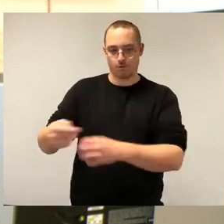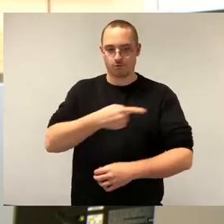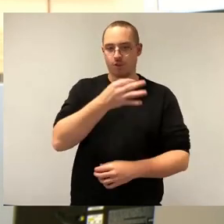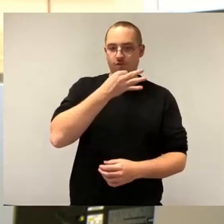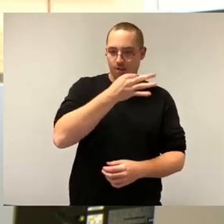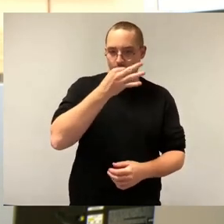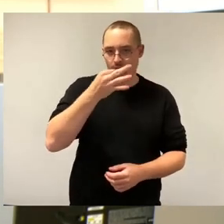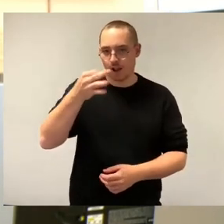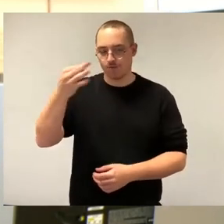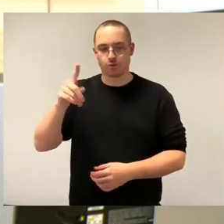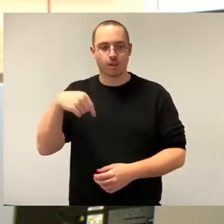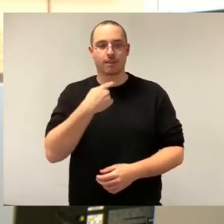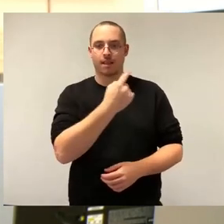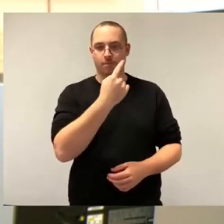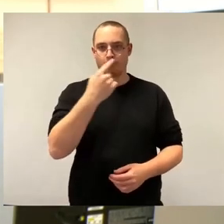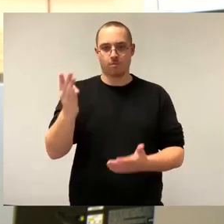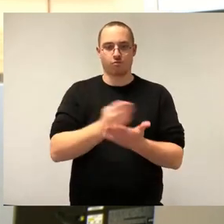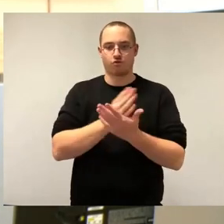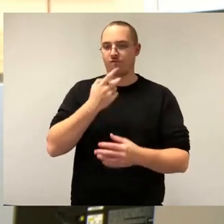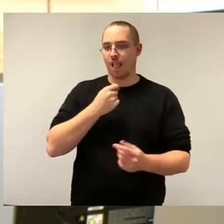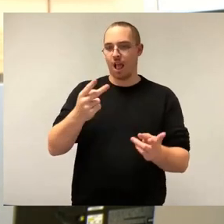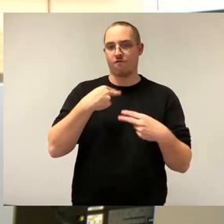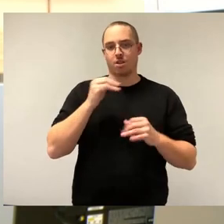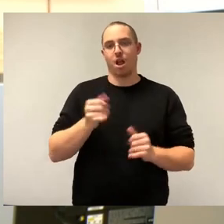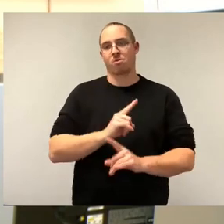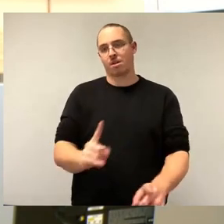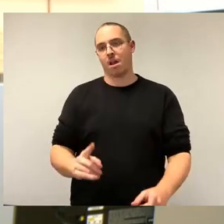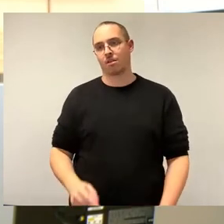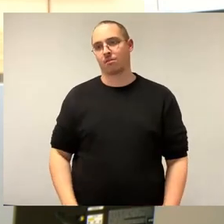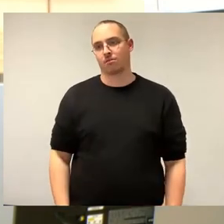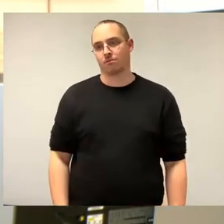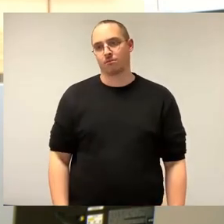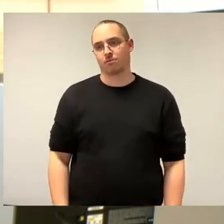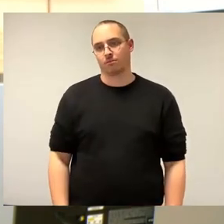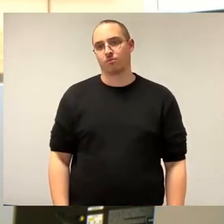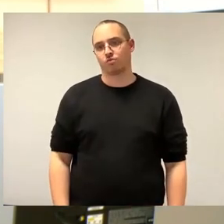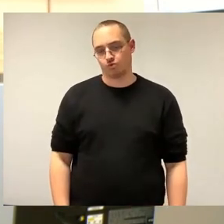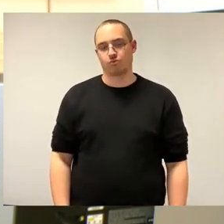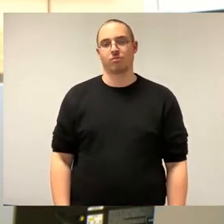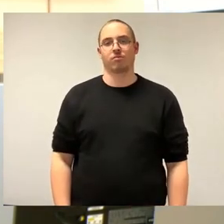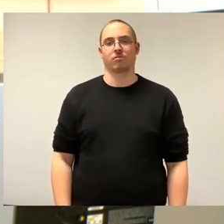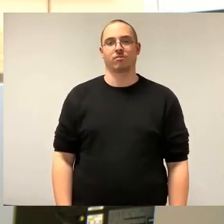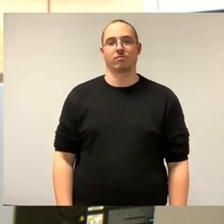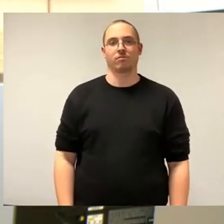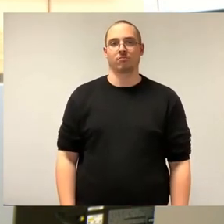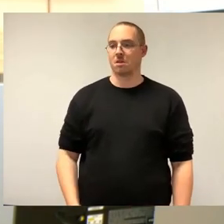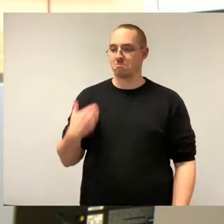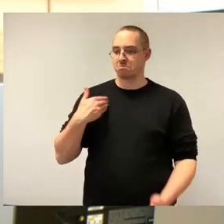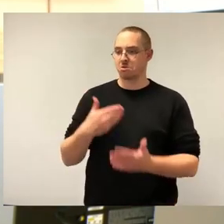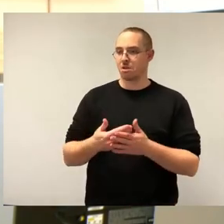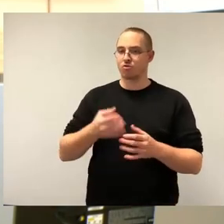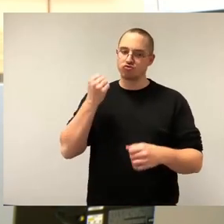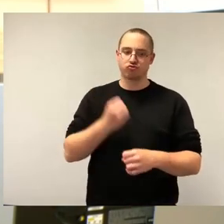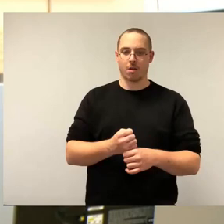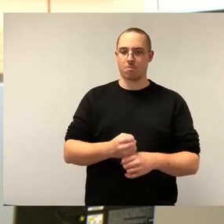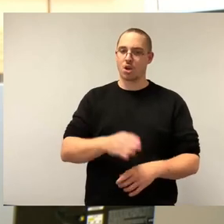nicht. In den letzten Jahren, wie gesagt, den 13. Mietspiegel haben wir schon, haben stets ausreichend Haushalte mitgemacht. Das heißt,